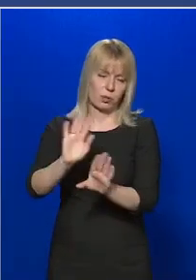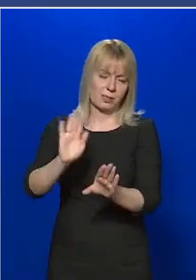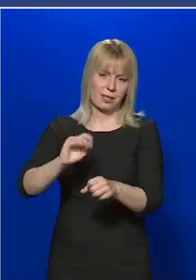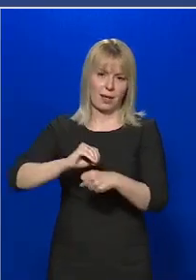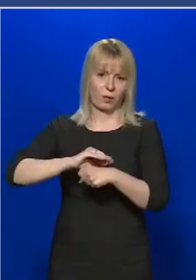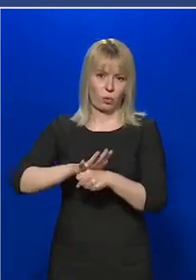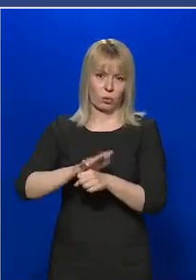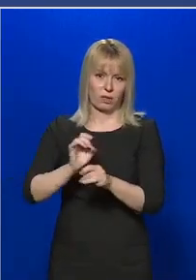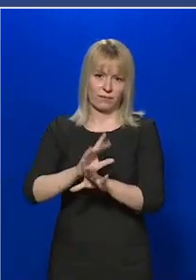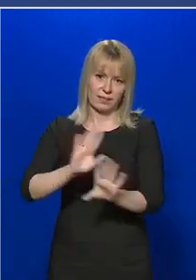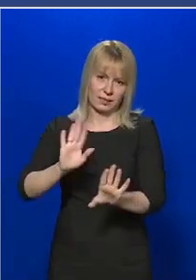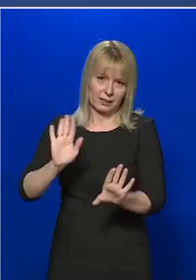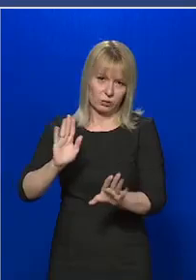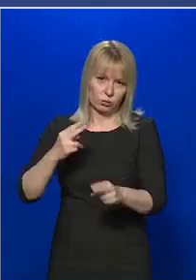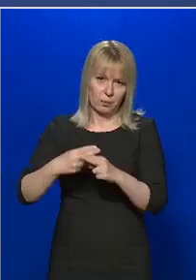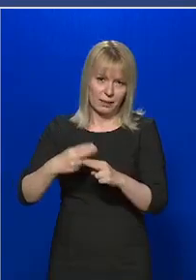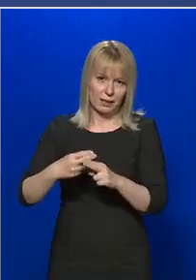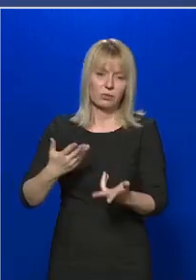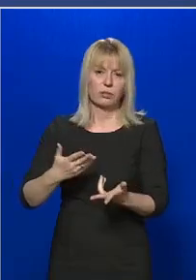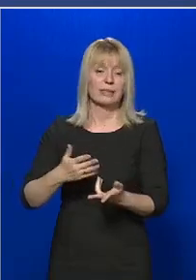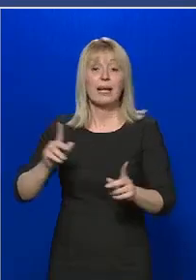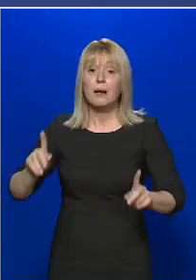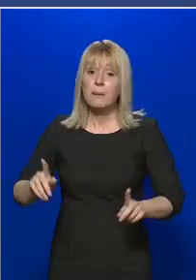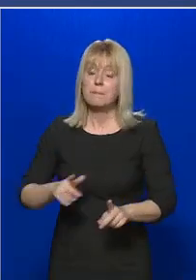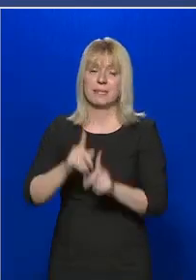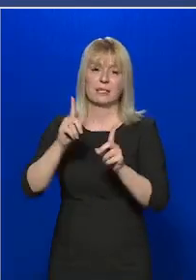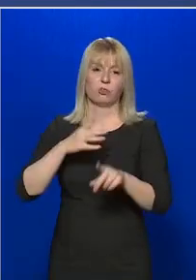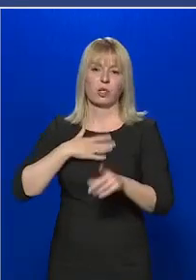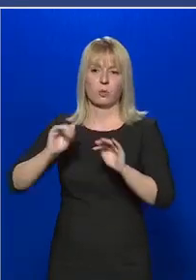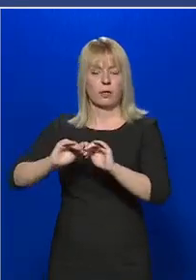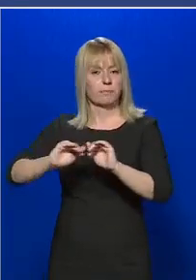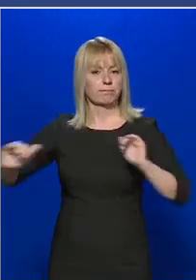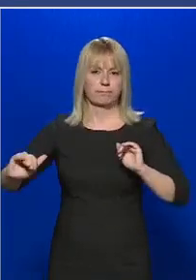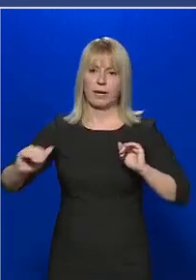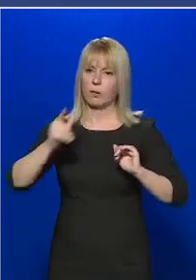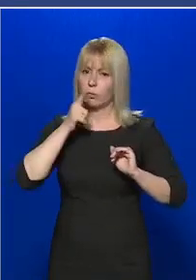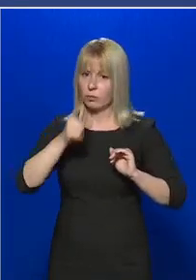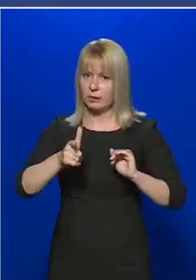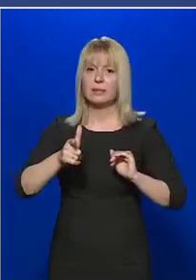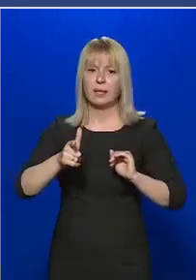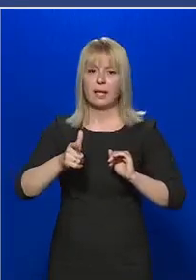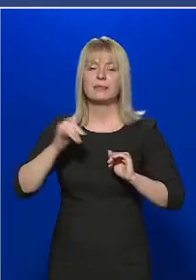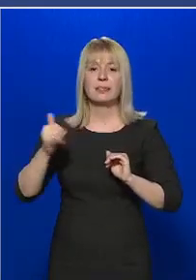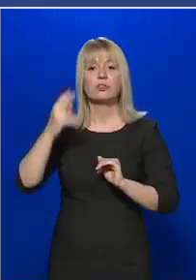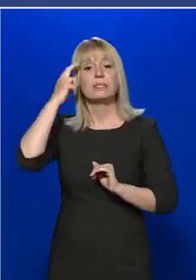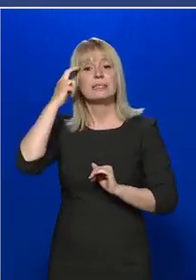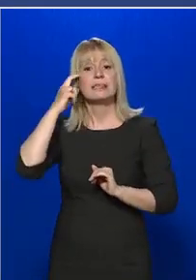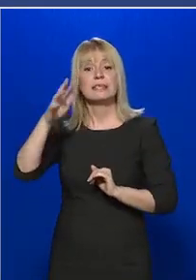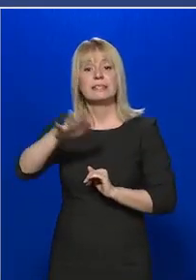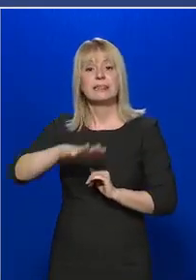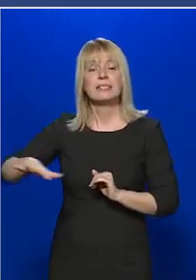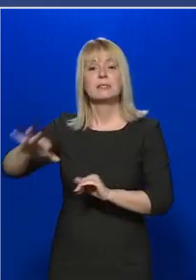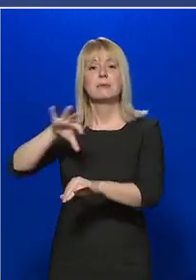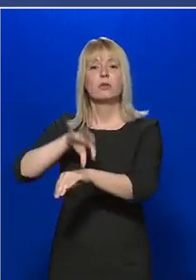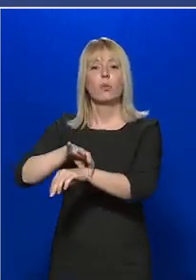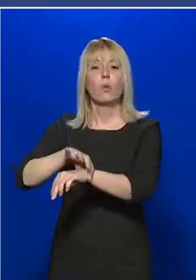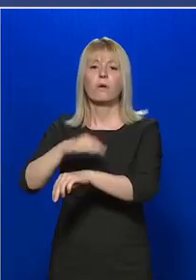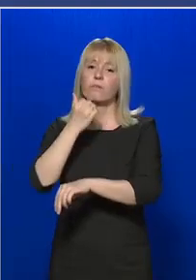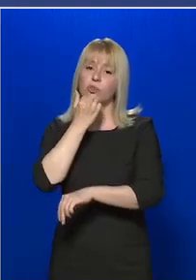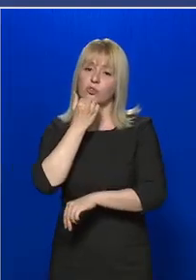koronavírus megbetegedéshez, rögtön elkülönítésre kerül, és az intézmény orvosa